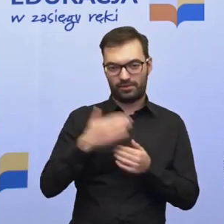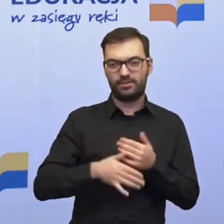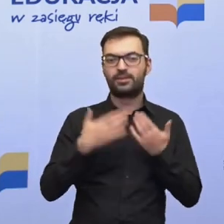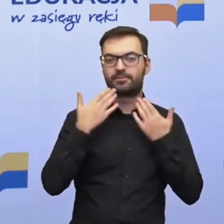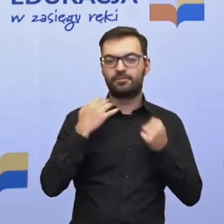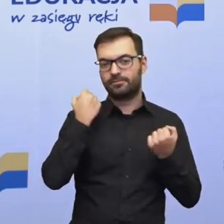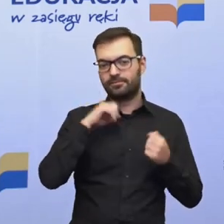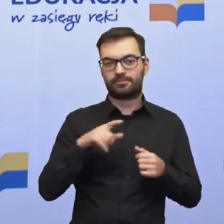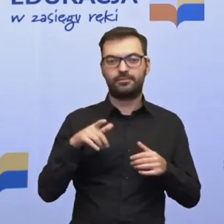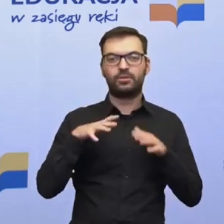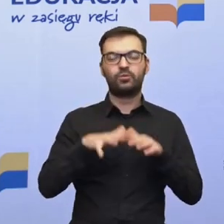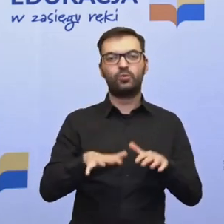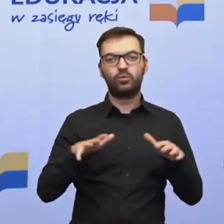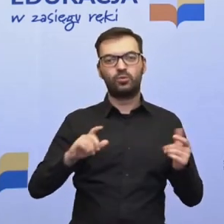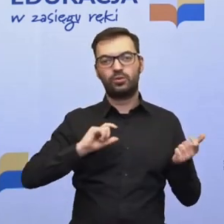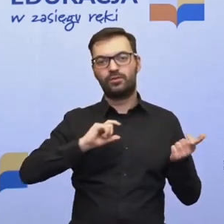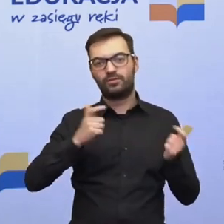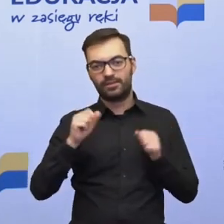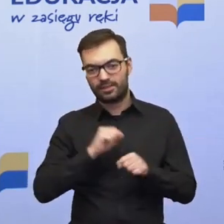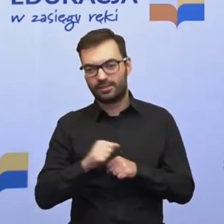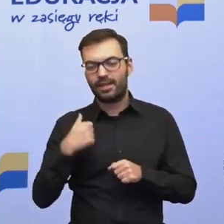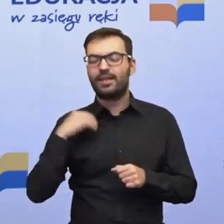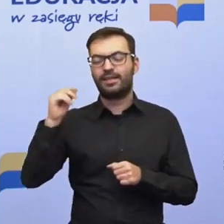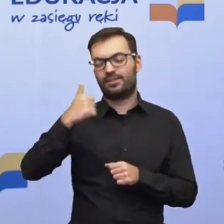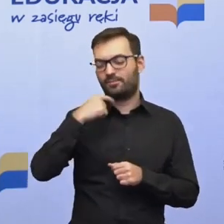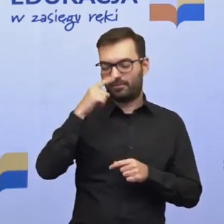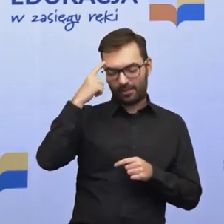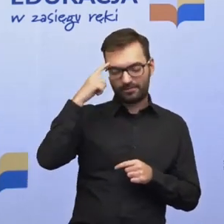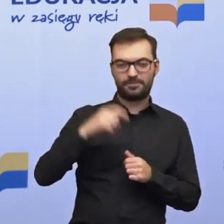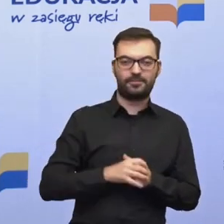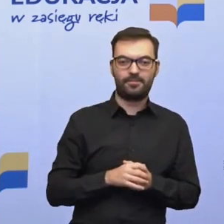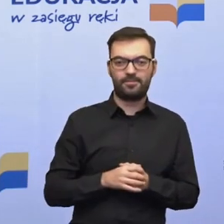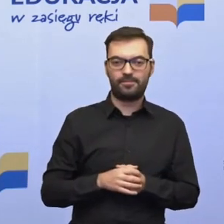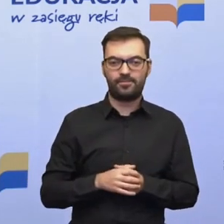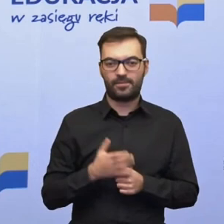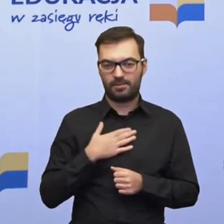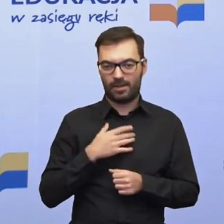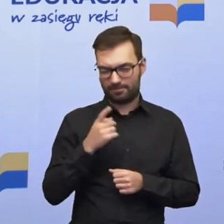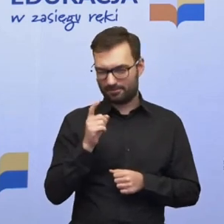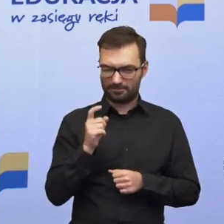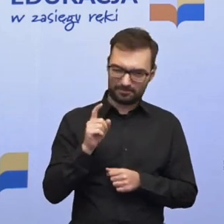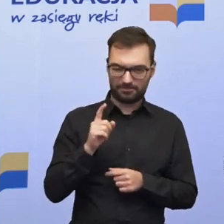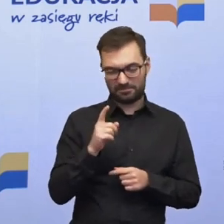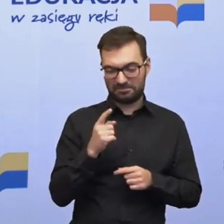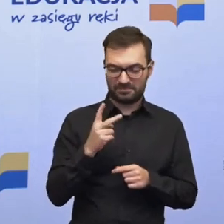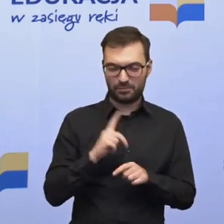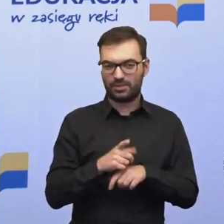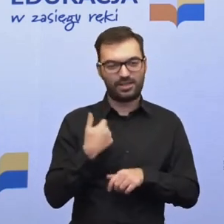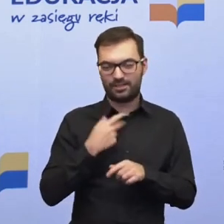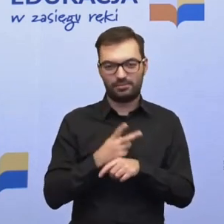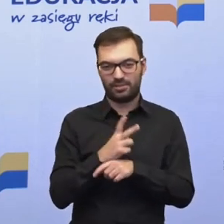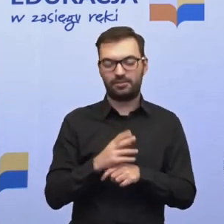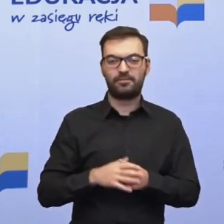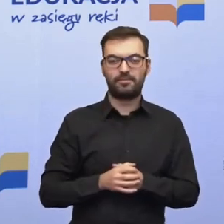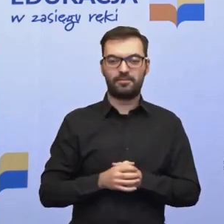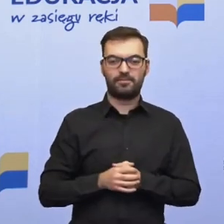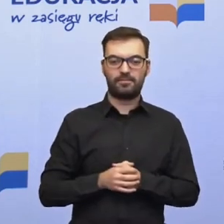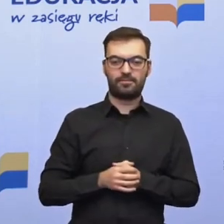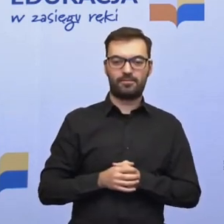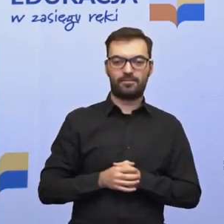za to, że tyle rzeczy się dzieje. Jeszcze może powiem jedną rzecz, bo widzę, że jeszcze mam trochę czasu, ale nie chcę tego nadużywać.